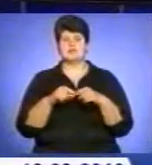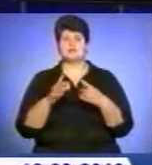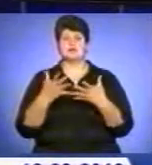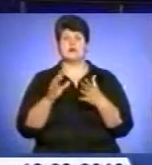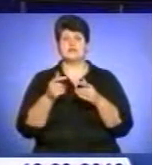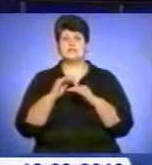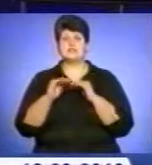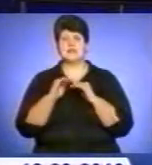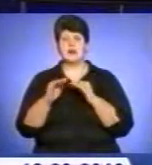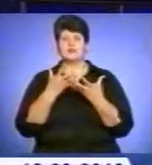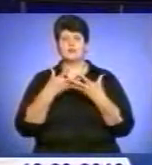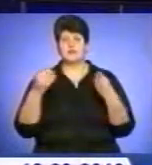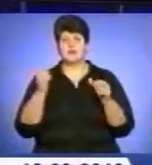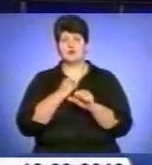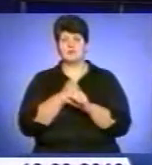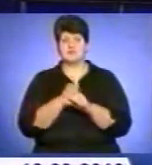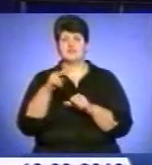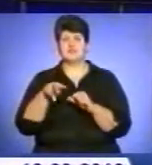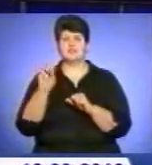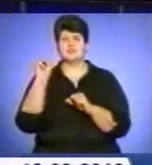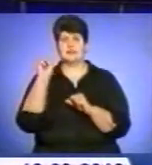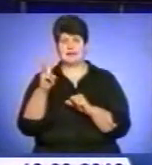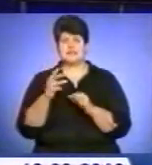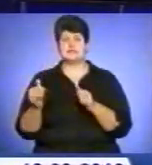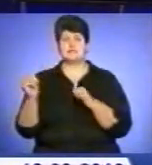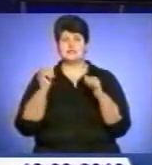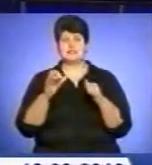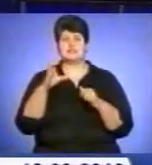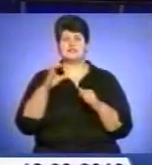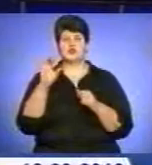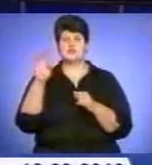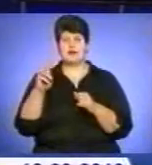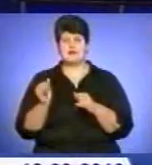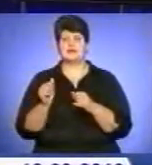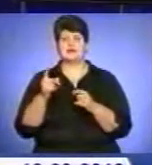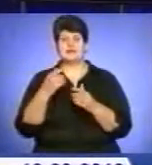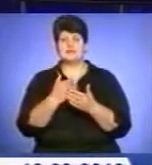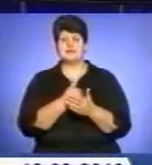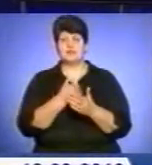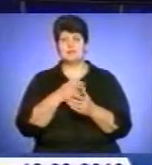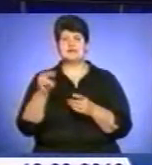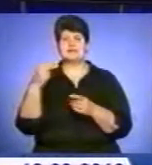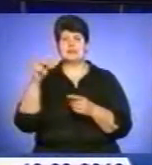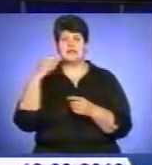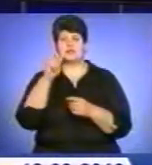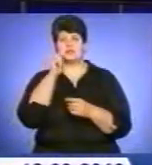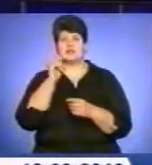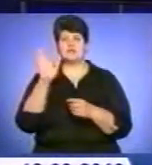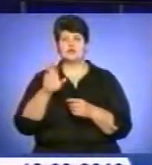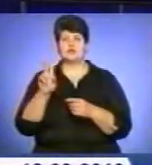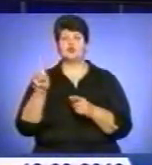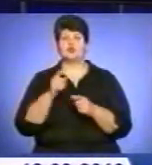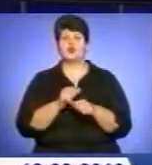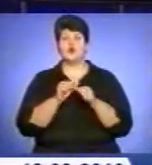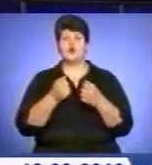робіт 2013, забезпечення реалізації соціальних ініціатив президента України Віктора Януковича щодо розвитку фізичної